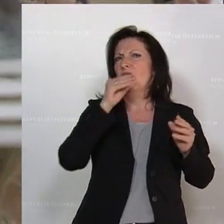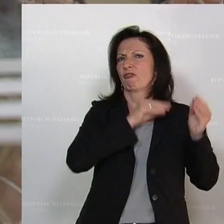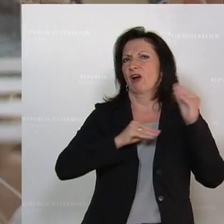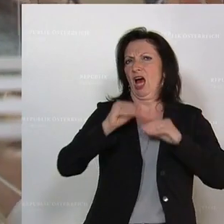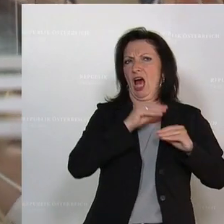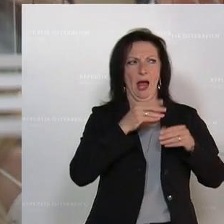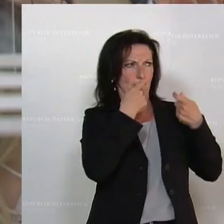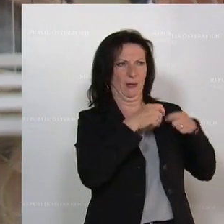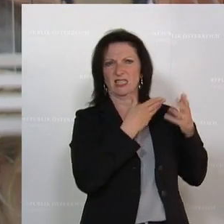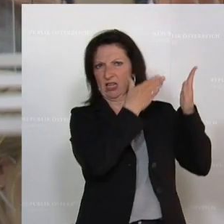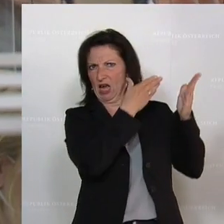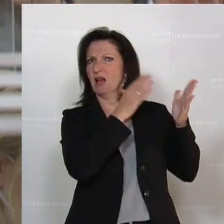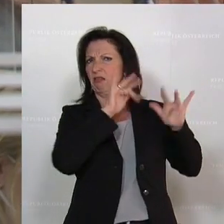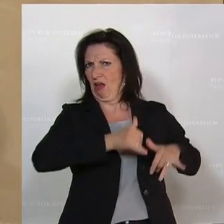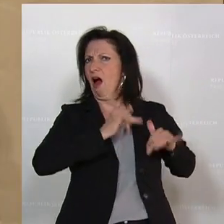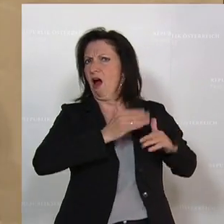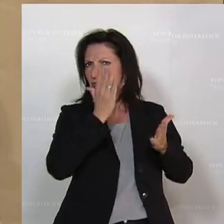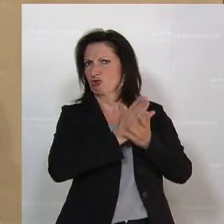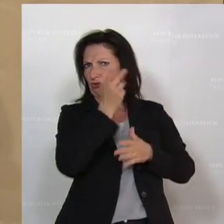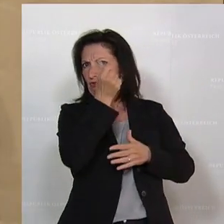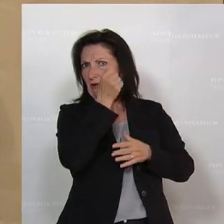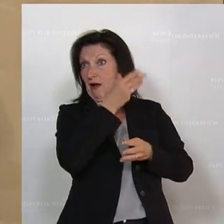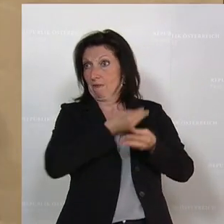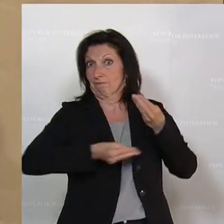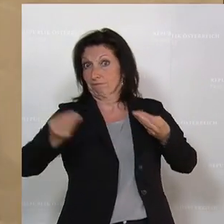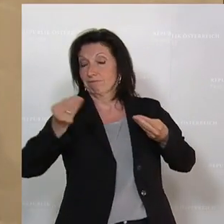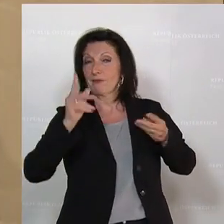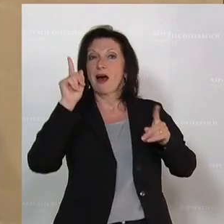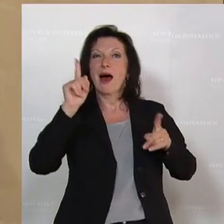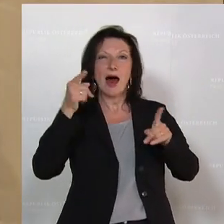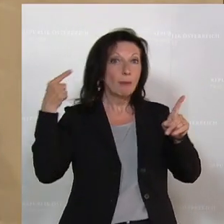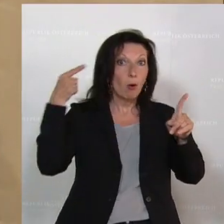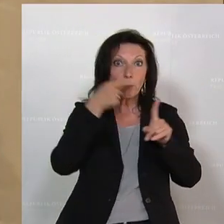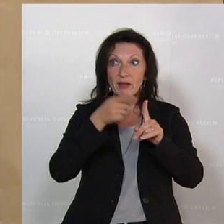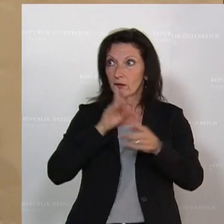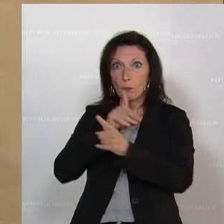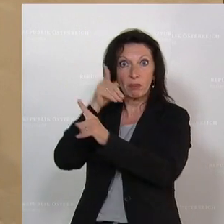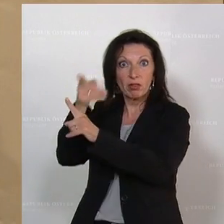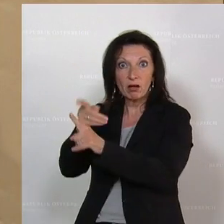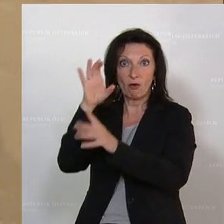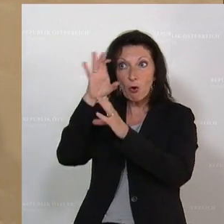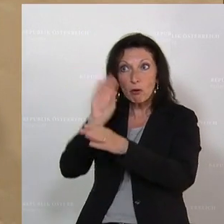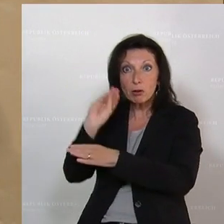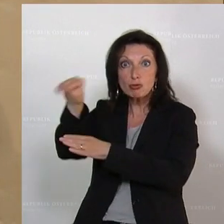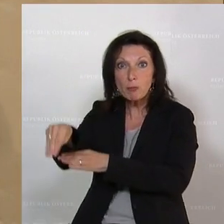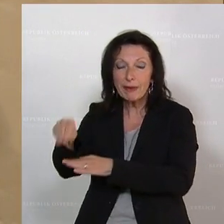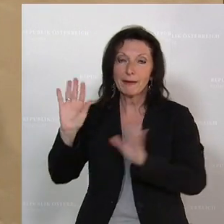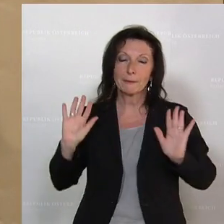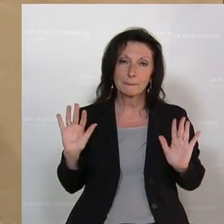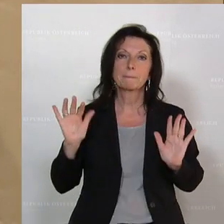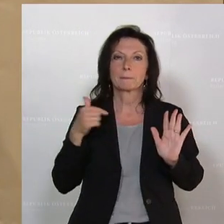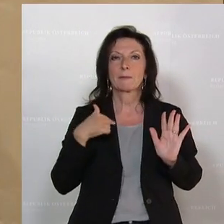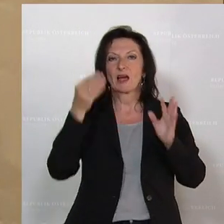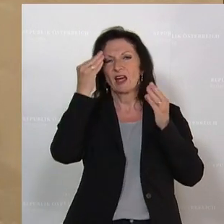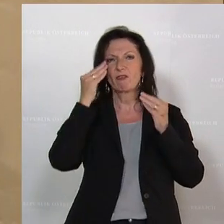es auch direkte Spenden oder sonstige Sponsorings und Zuwendungen direkt an die ÖVP gegeben hat. Da habe ich Vertrauen,